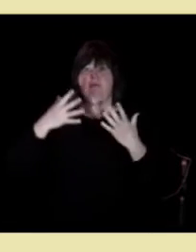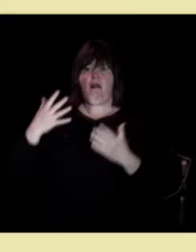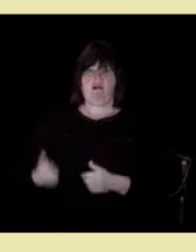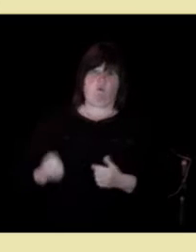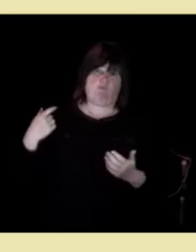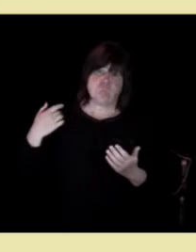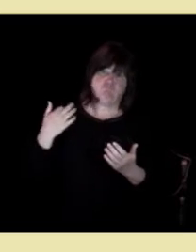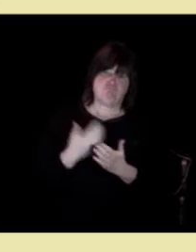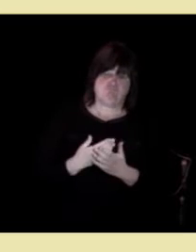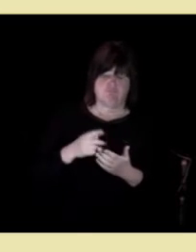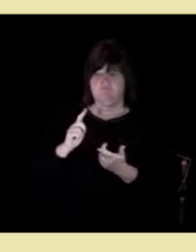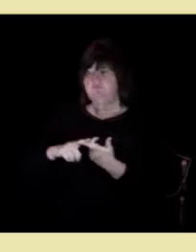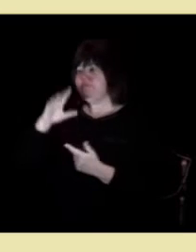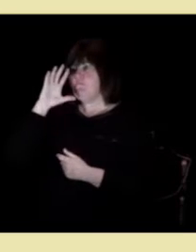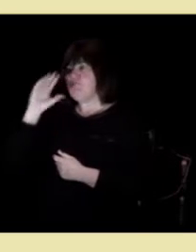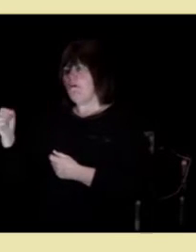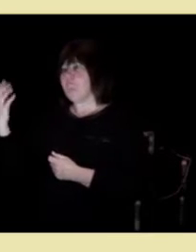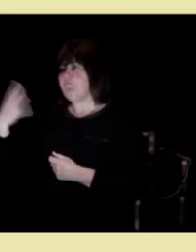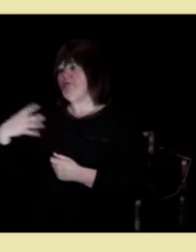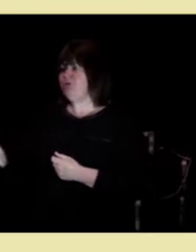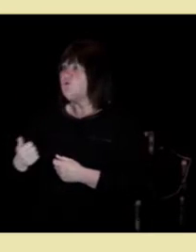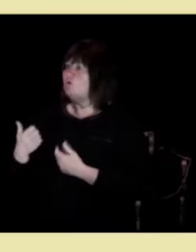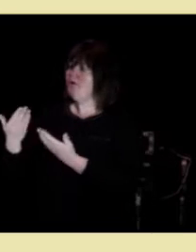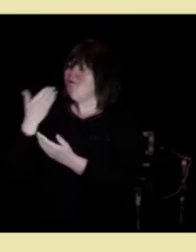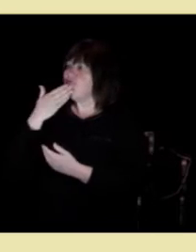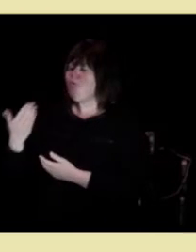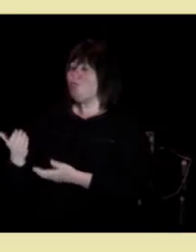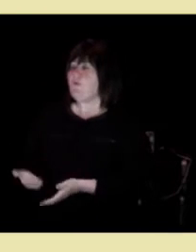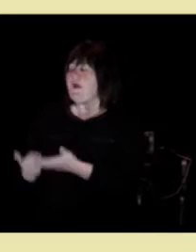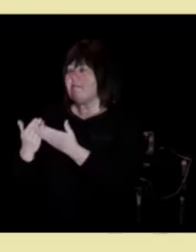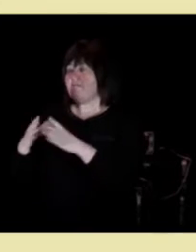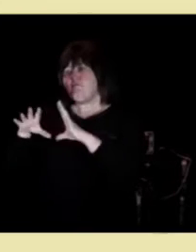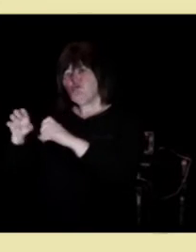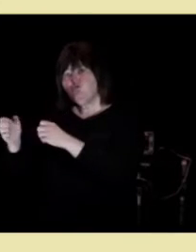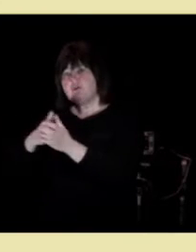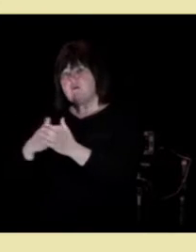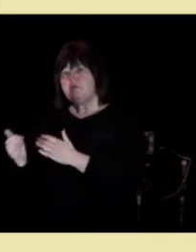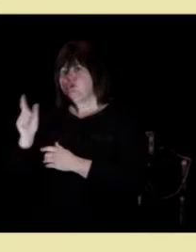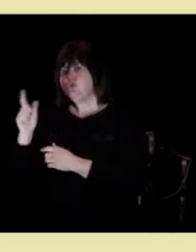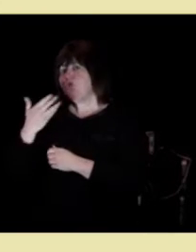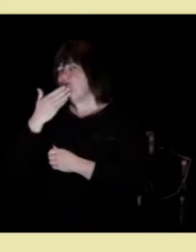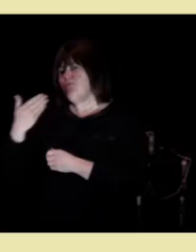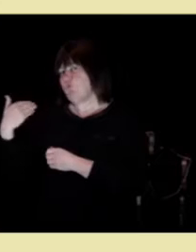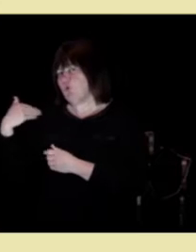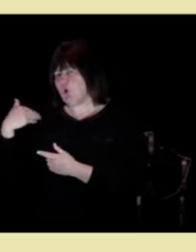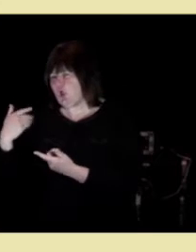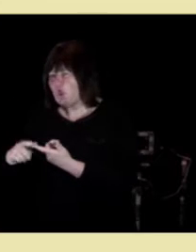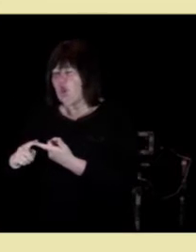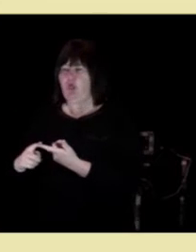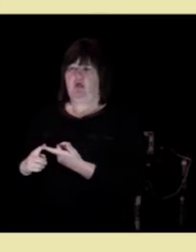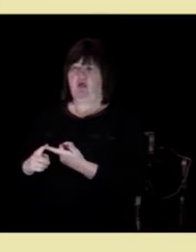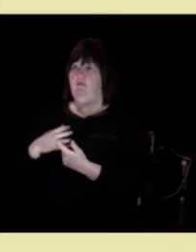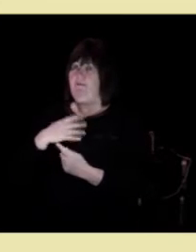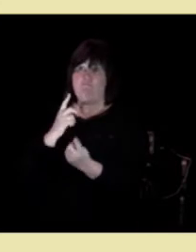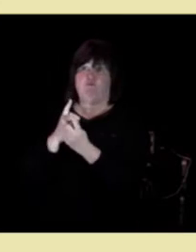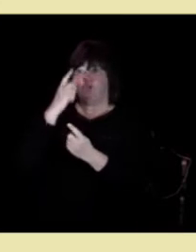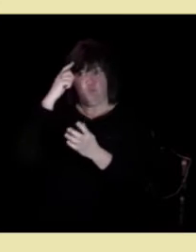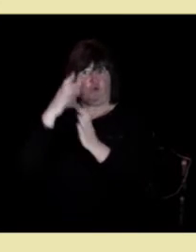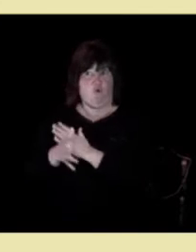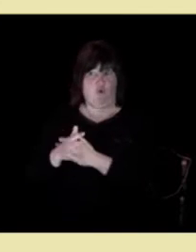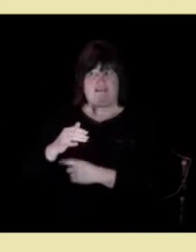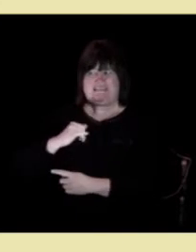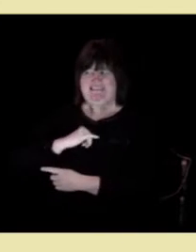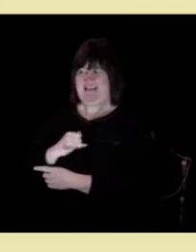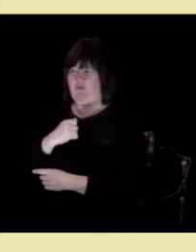brått i 40 år for god hjelp av fysioterapeuten for den vonde ryggen, men han har ikke møtt psykolog selv om de vonde